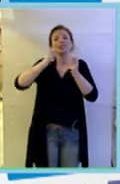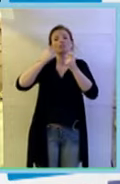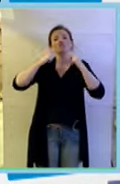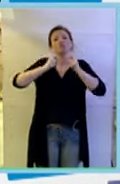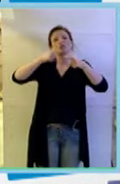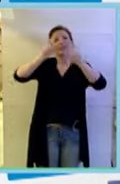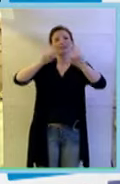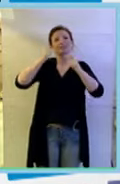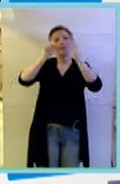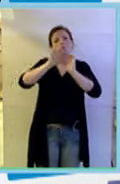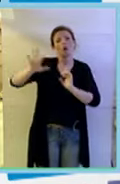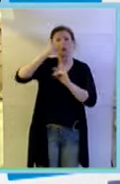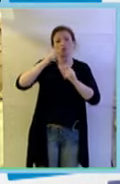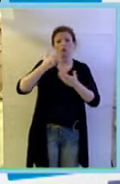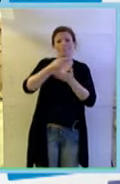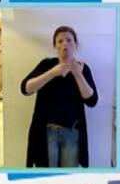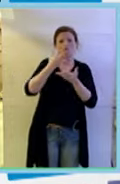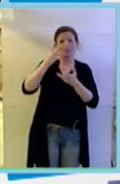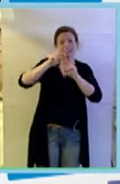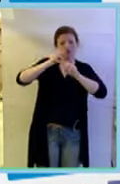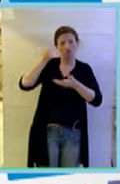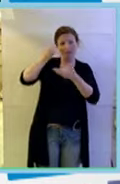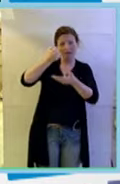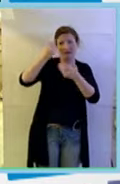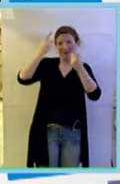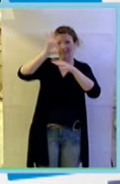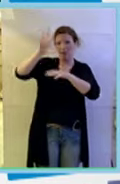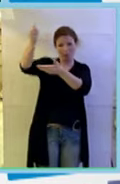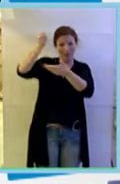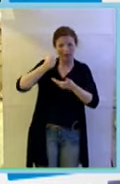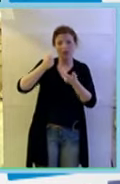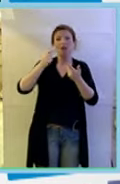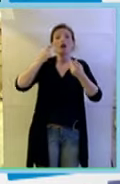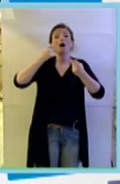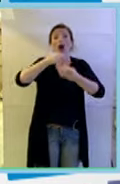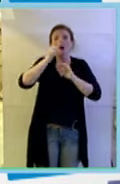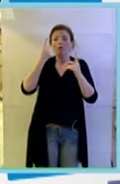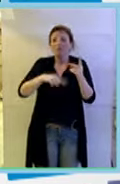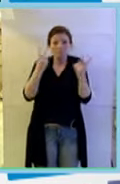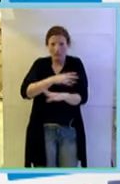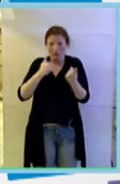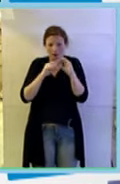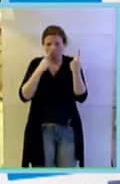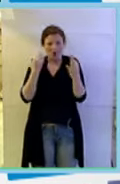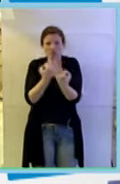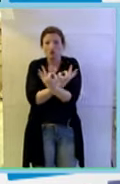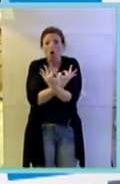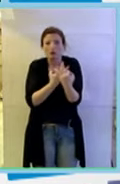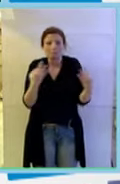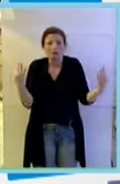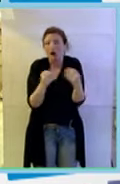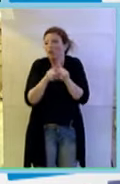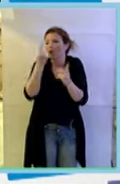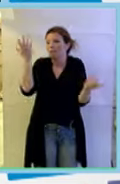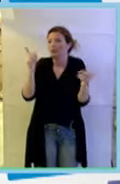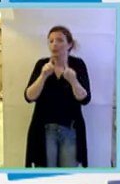progetti di ricerca europei eccetera eccetera allora per aver fatto una cosa ovvia che va nella direzione